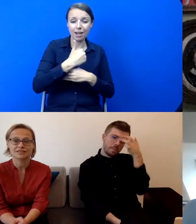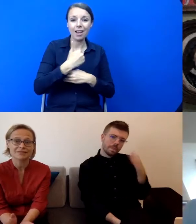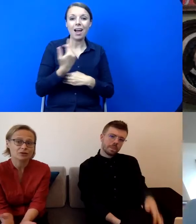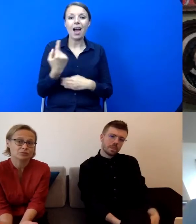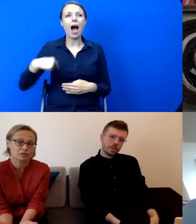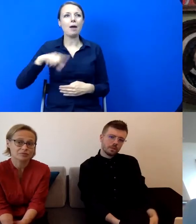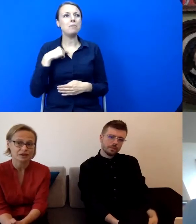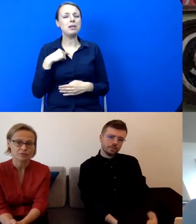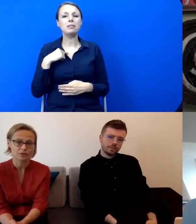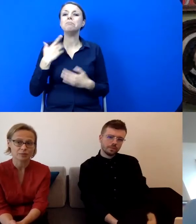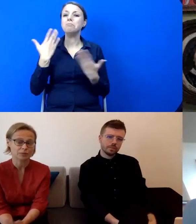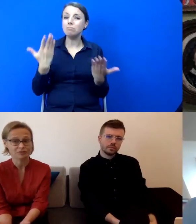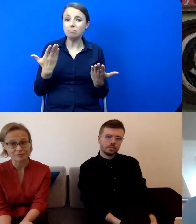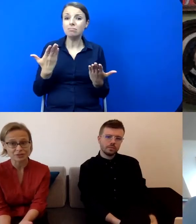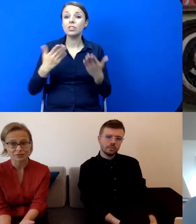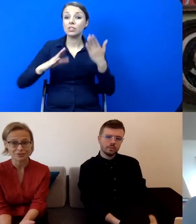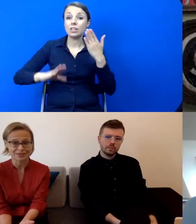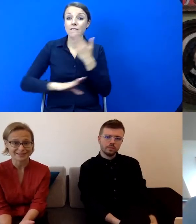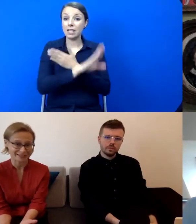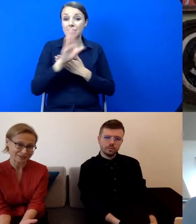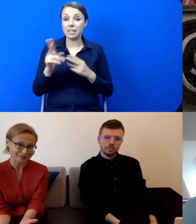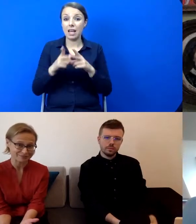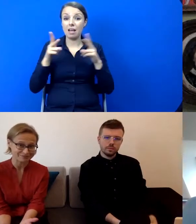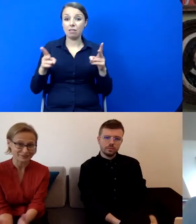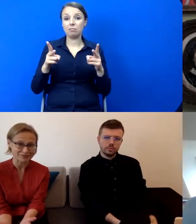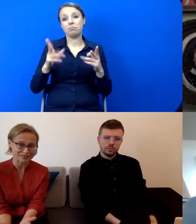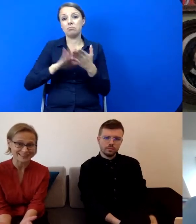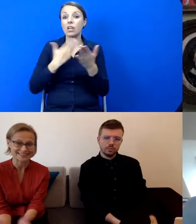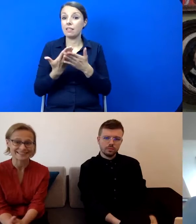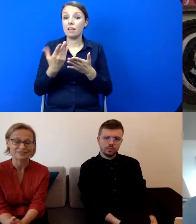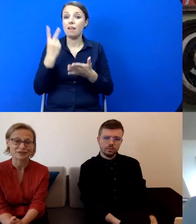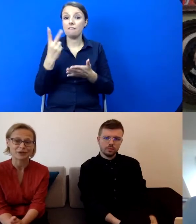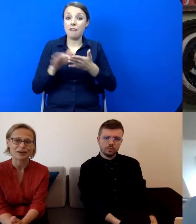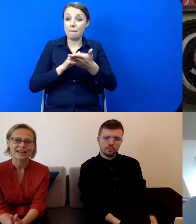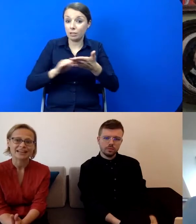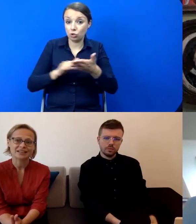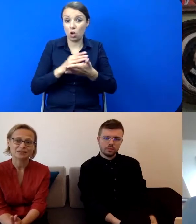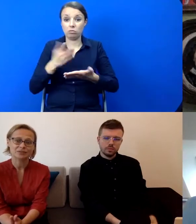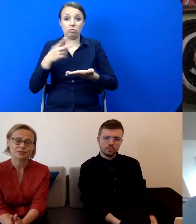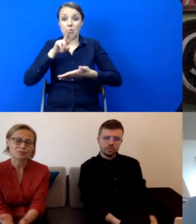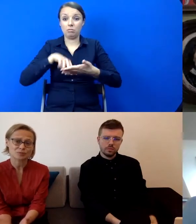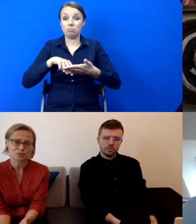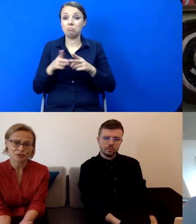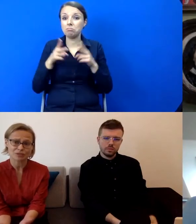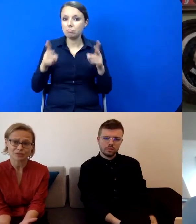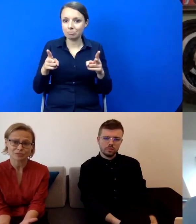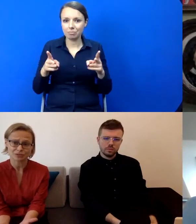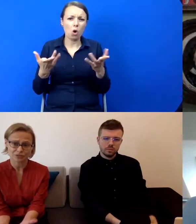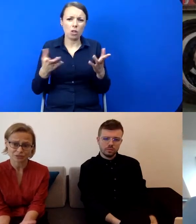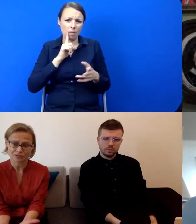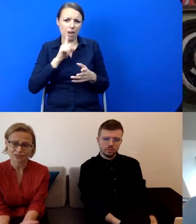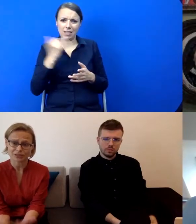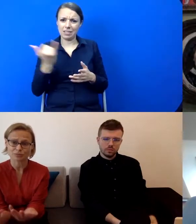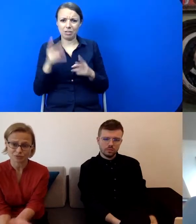wystawach, które odbywają się po dwa miesiące, mniej więcej tyle trwają. To, co możemy zrobić, żeby się